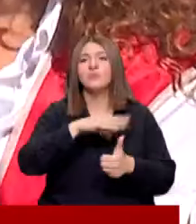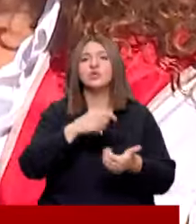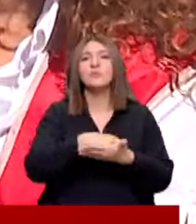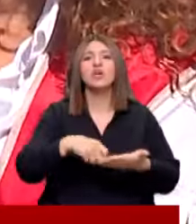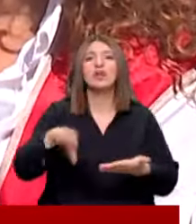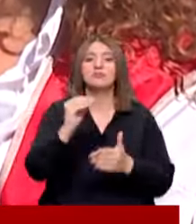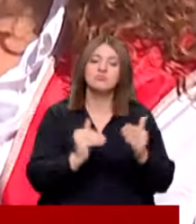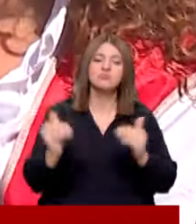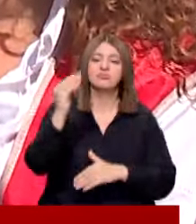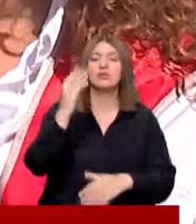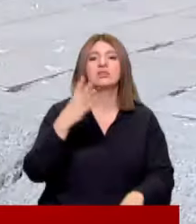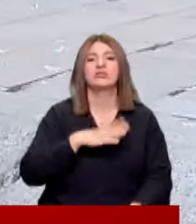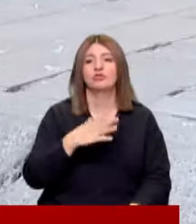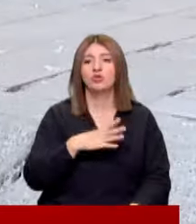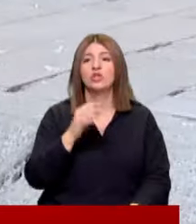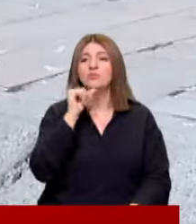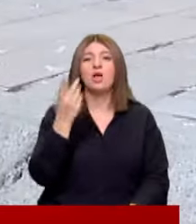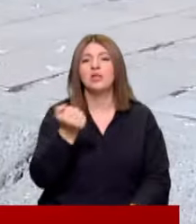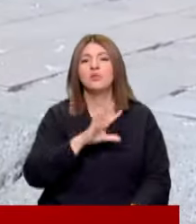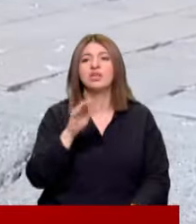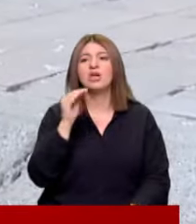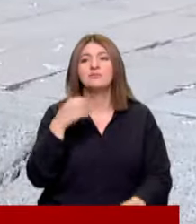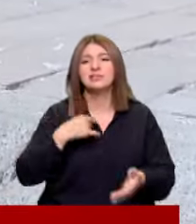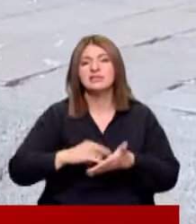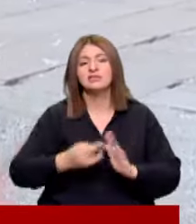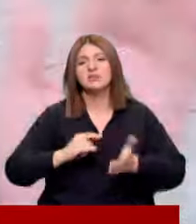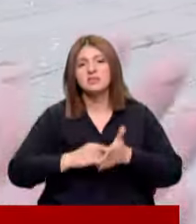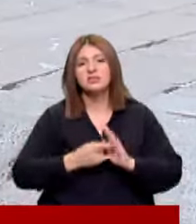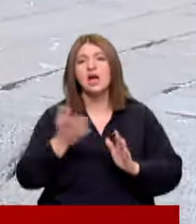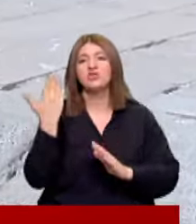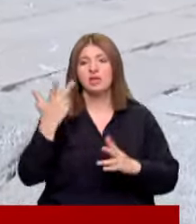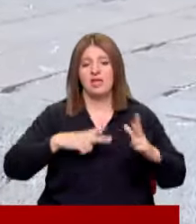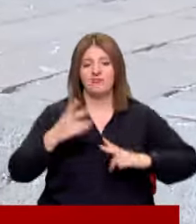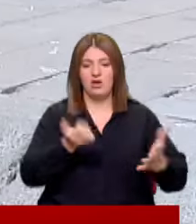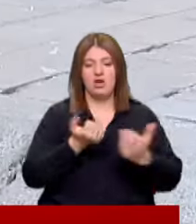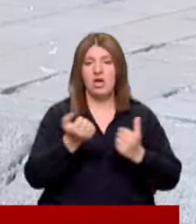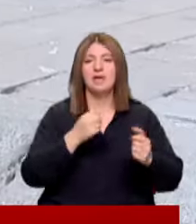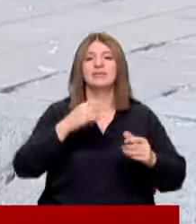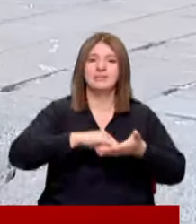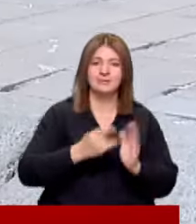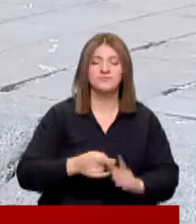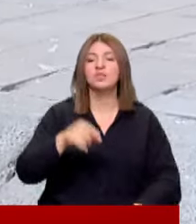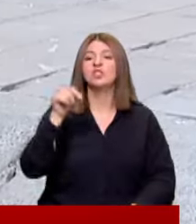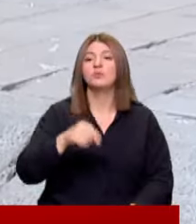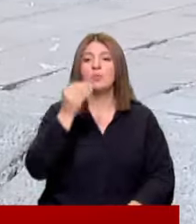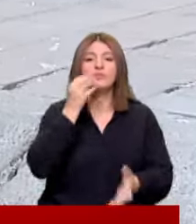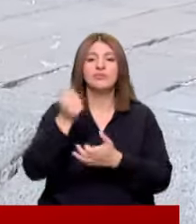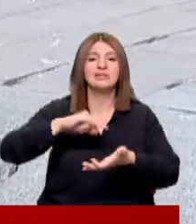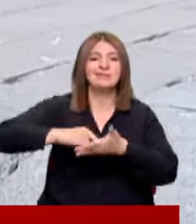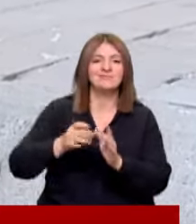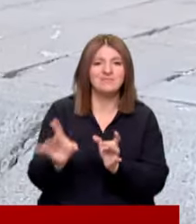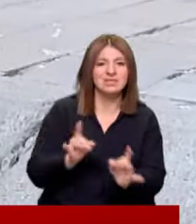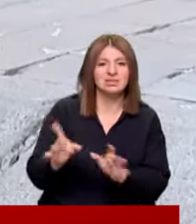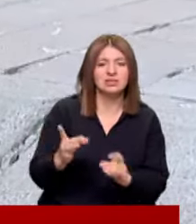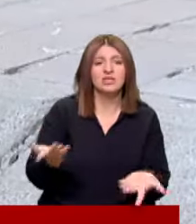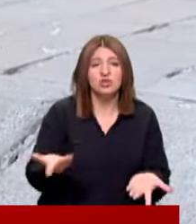ücretlerin arttırılmasını istiyoruz Hiçbir şey alamıyoruz, her şeyden kısıyoruz Eskiden bir giyim alışverişinden kısıyorduk, şimdi mutfak alışverişinde